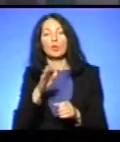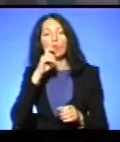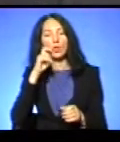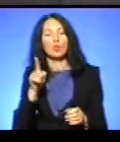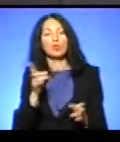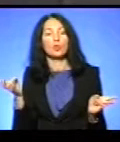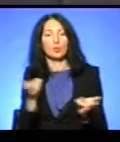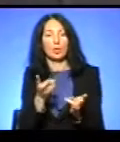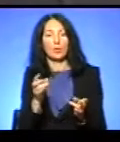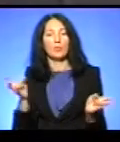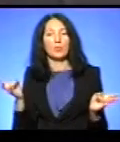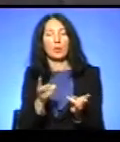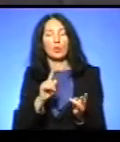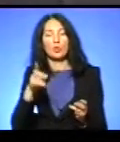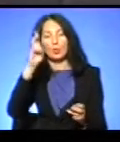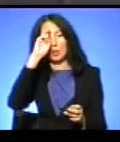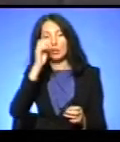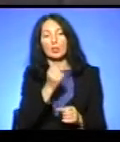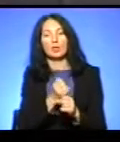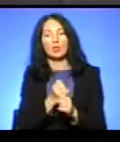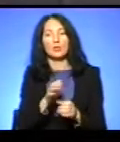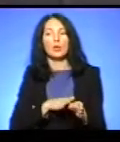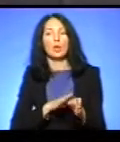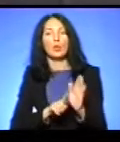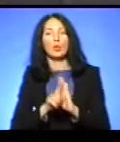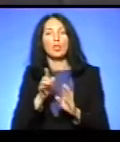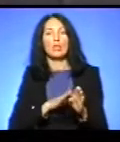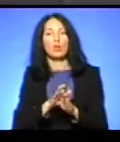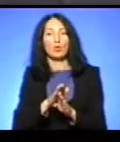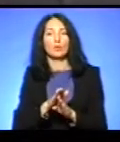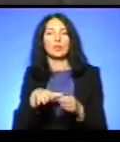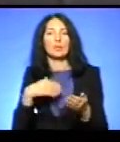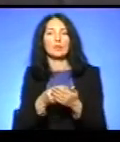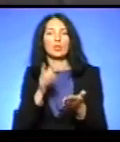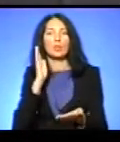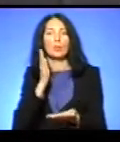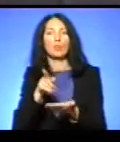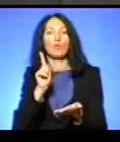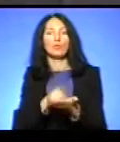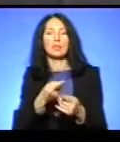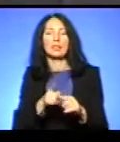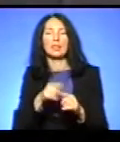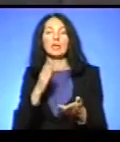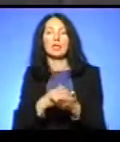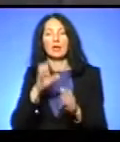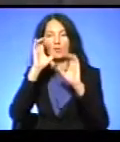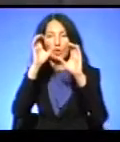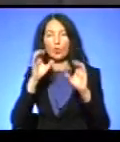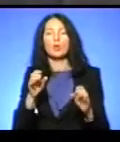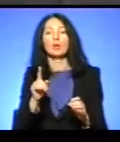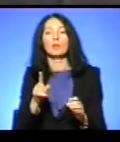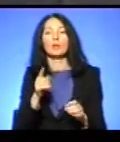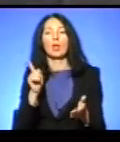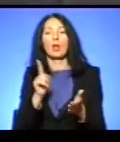запрацювала держава і почали виконувати просто-напросто свої прямі функції, які прописані в законодавстві. Оскільки повинен